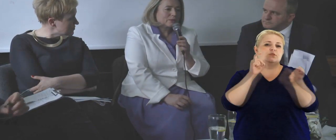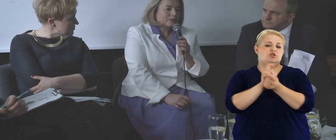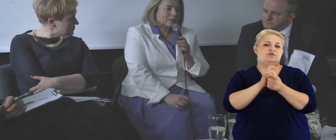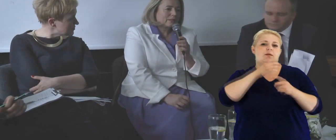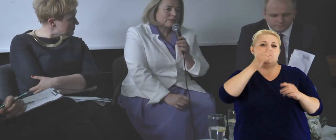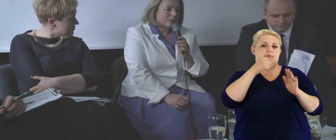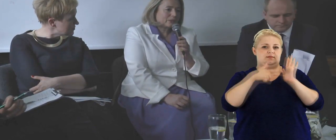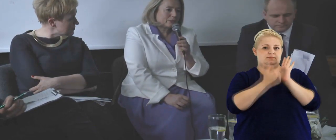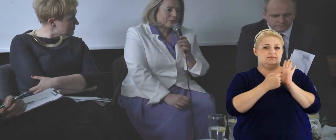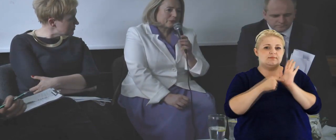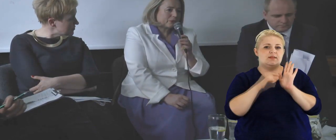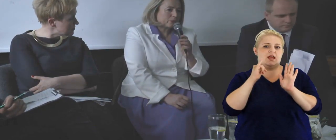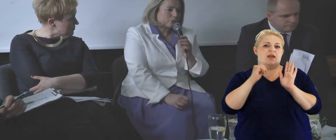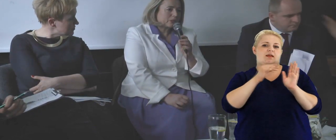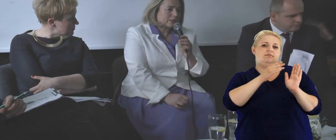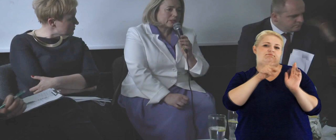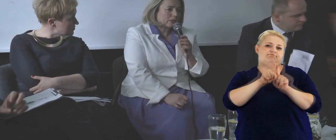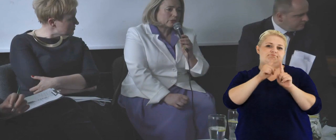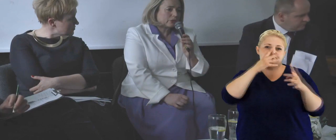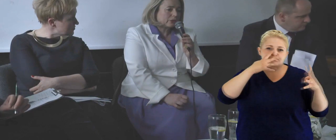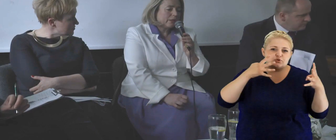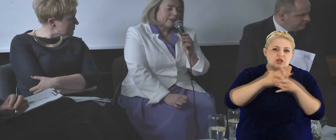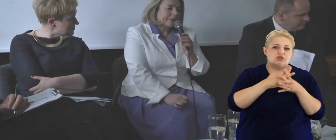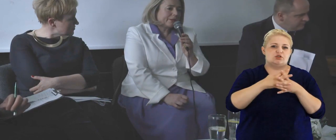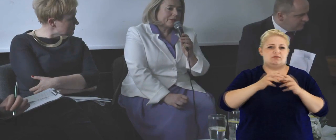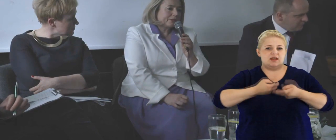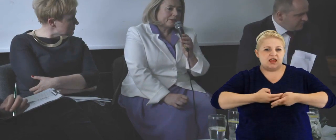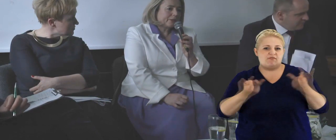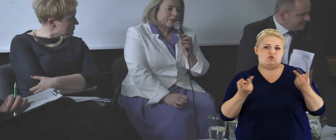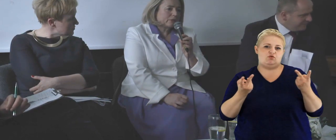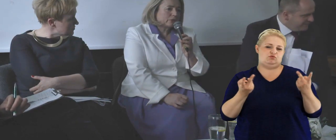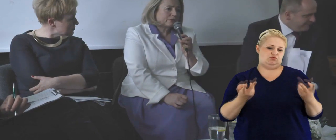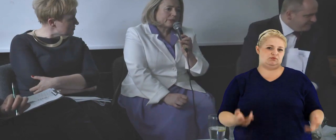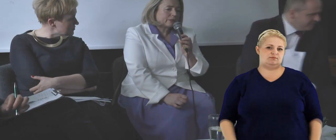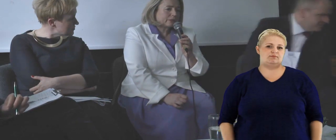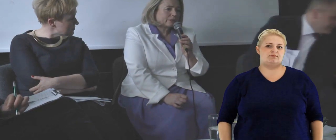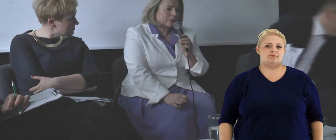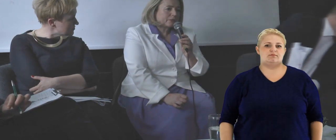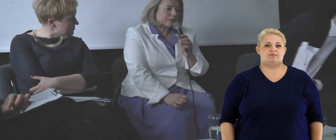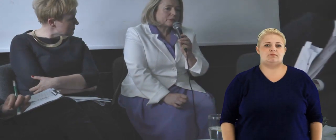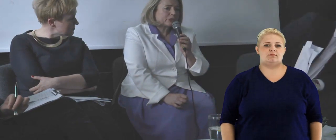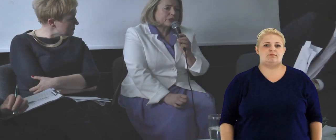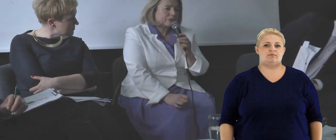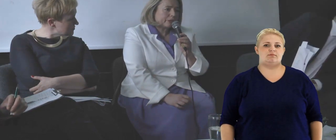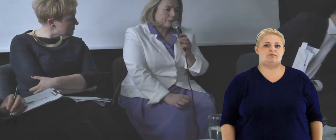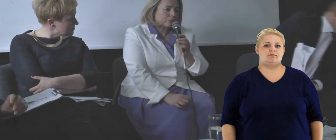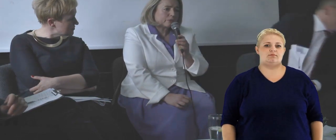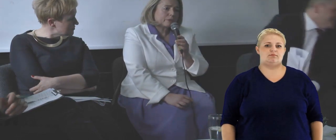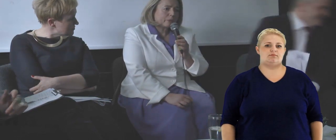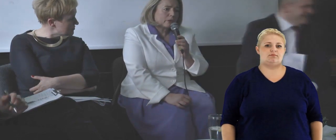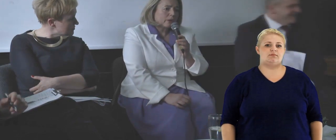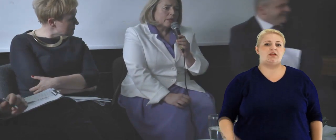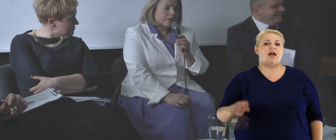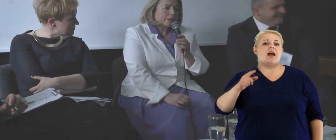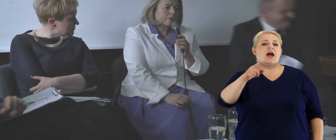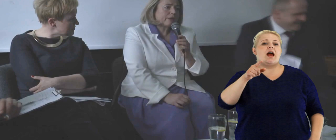właśnie w kierunku przejrzystości i jawności, wręcz przeciwnie, bo